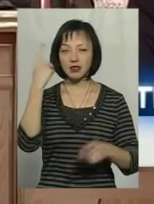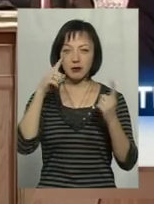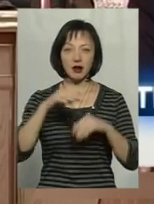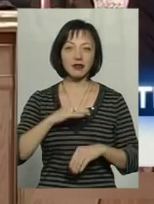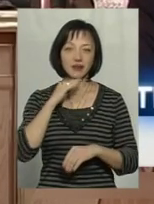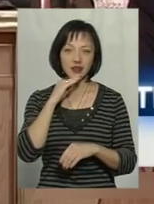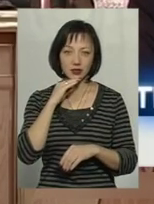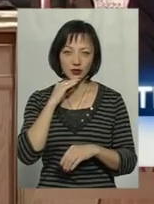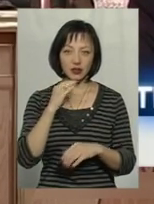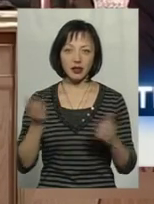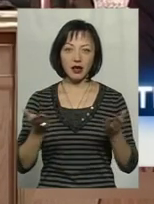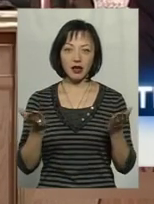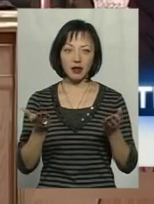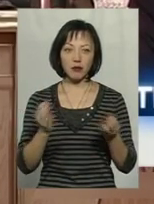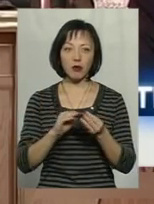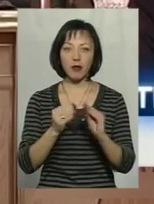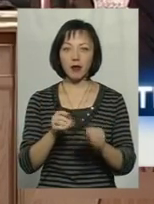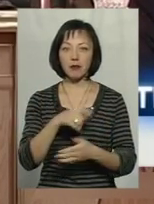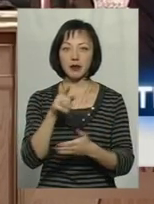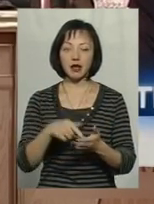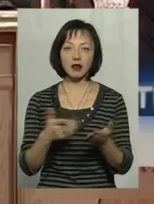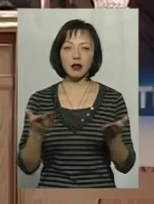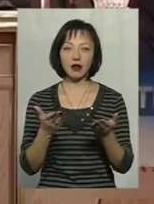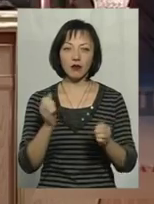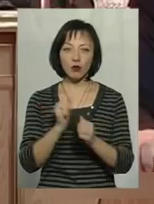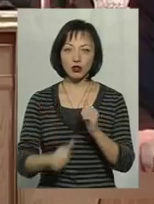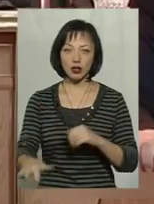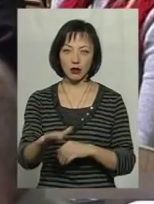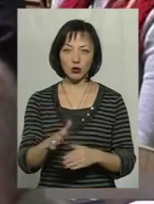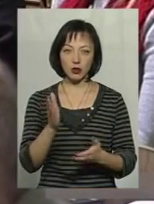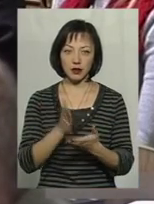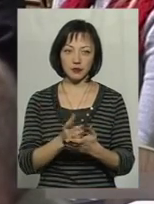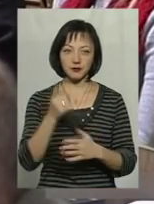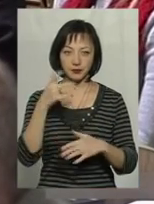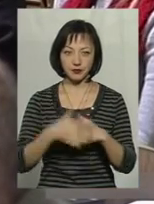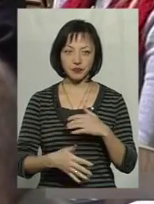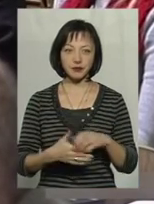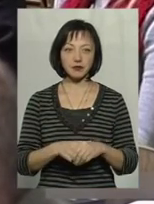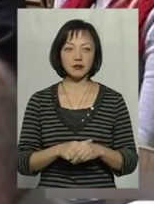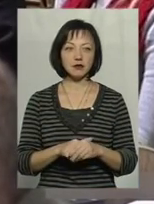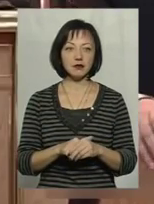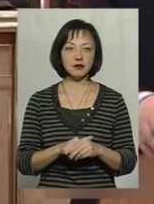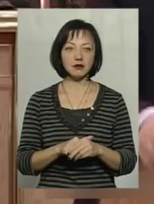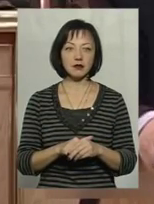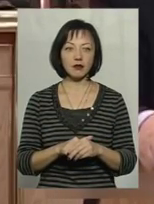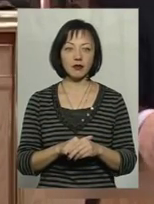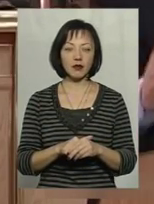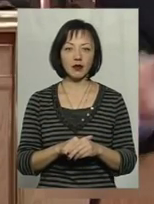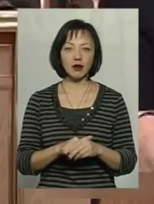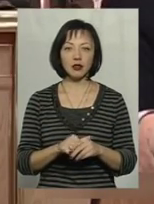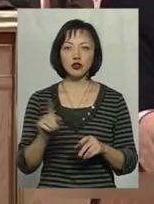проблемні питання, які вкої в кожній території. Ви розумієте, що